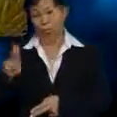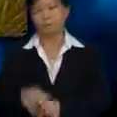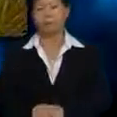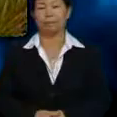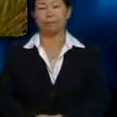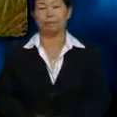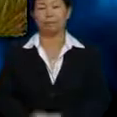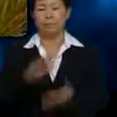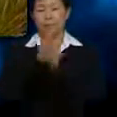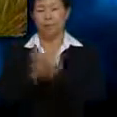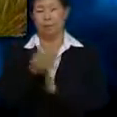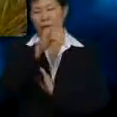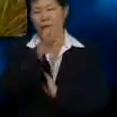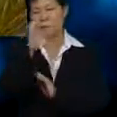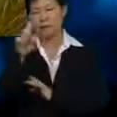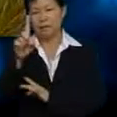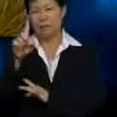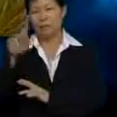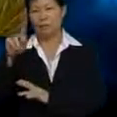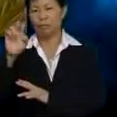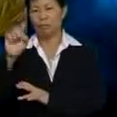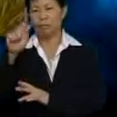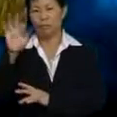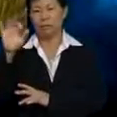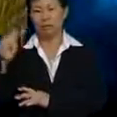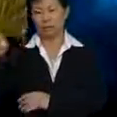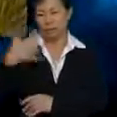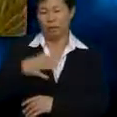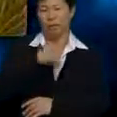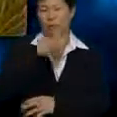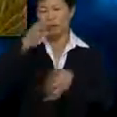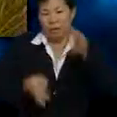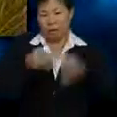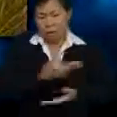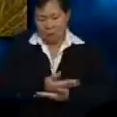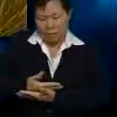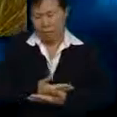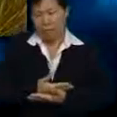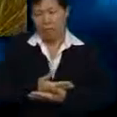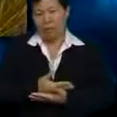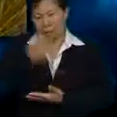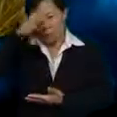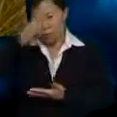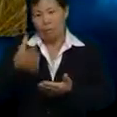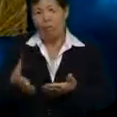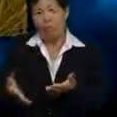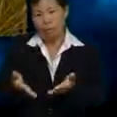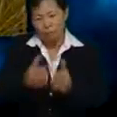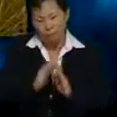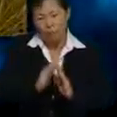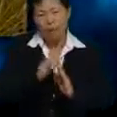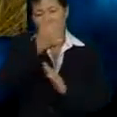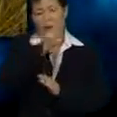Syed Mustafa dia beritahu Umi Kalau Anak-anak arwah Nak tuntut hak butik tu